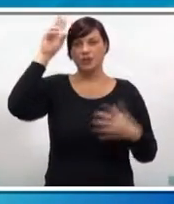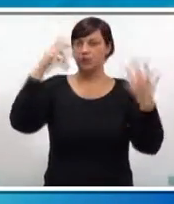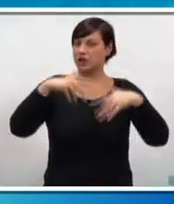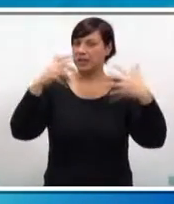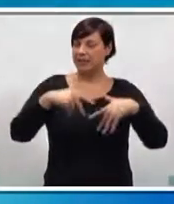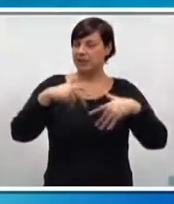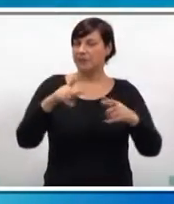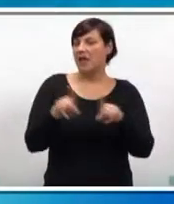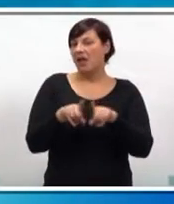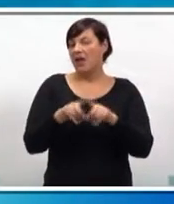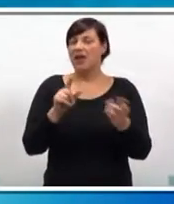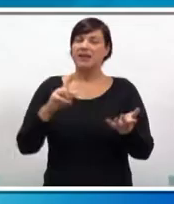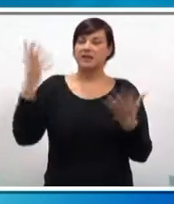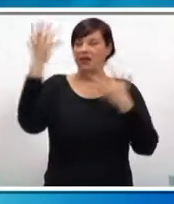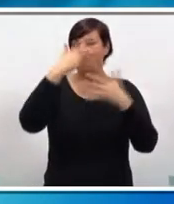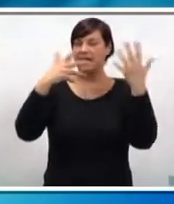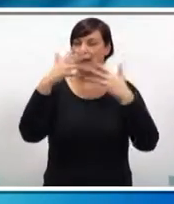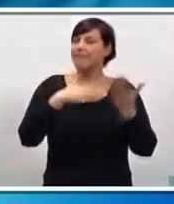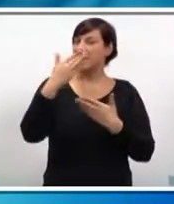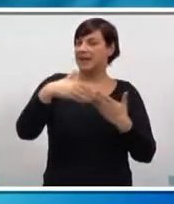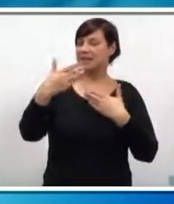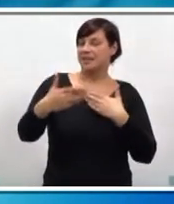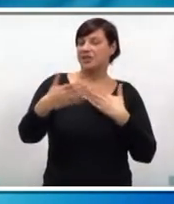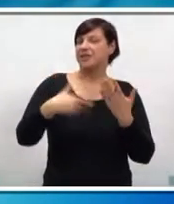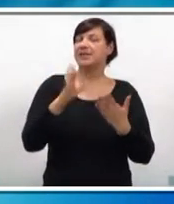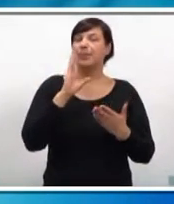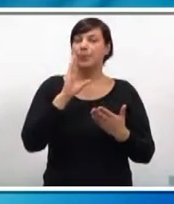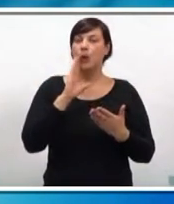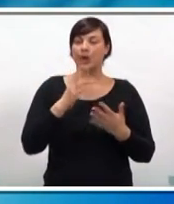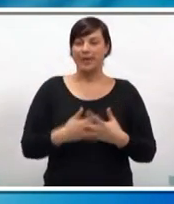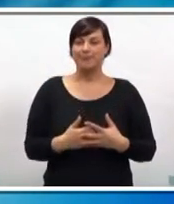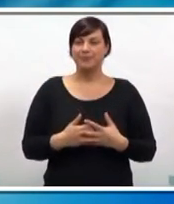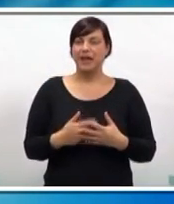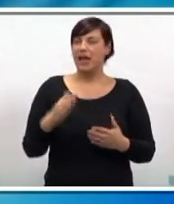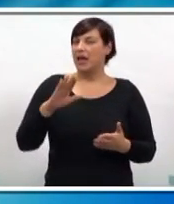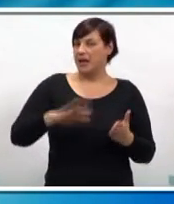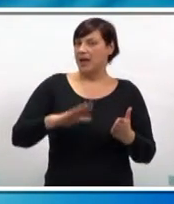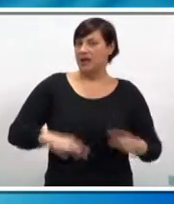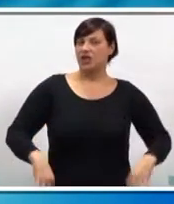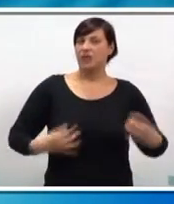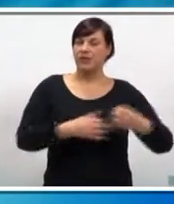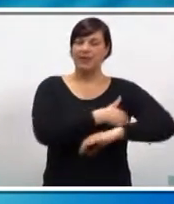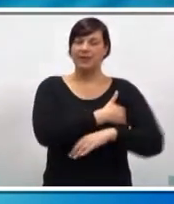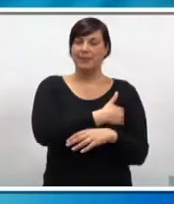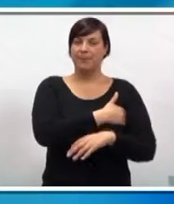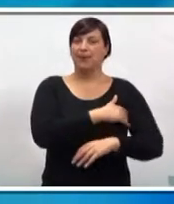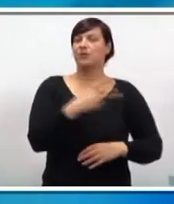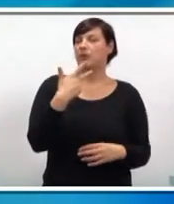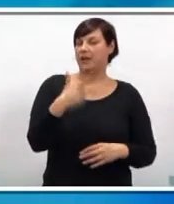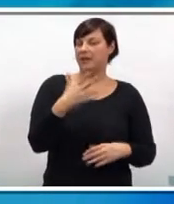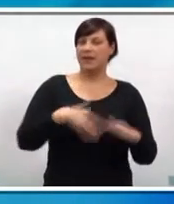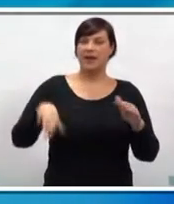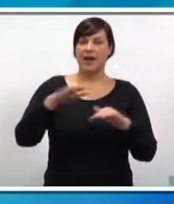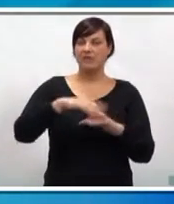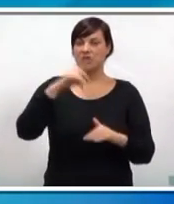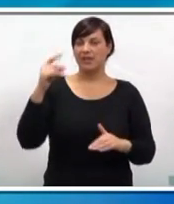pljuskovima, a slični vremenski uvjeti nastavit će se i tijekom poslje podneva. Najniža jutarnja temperatura zraka iznosit će